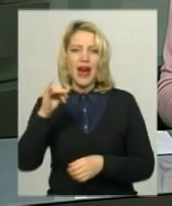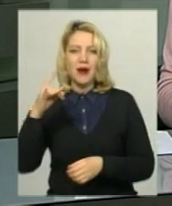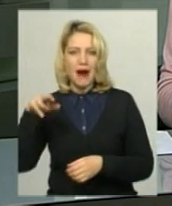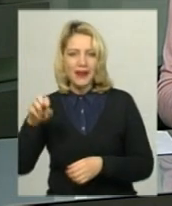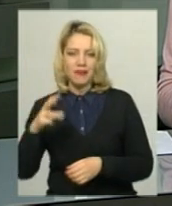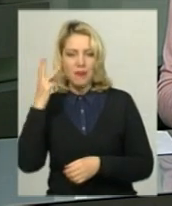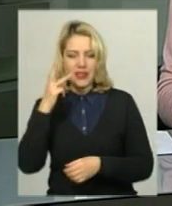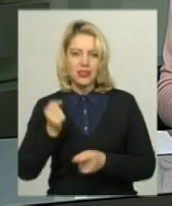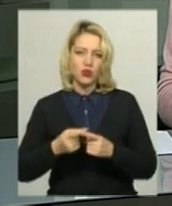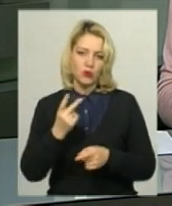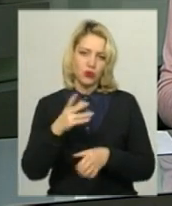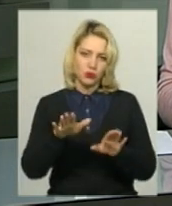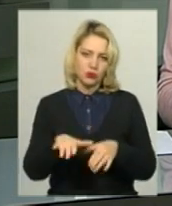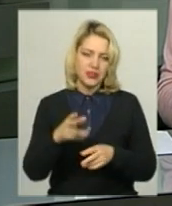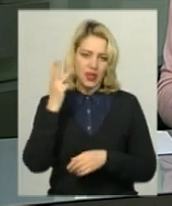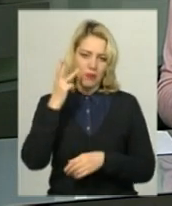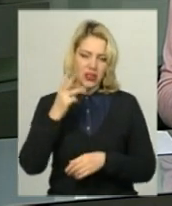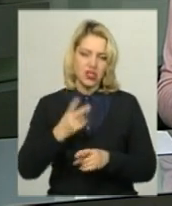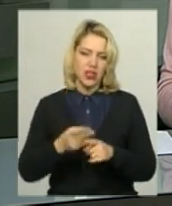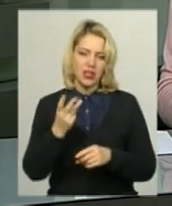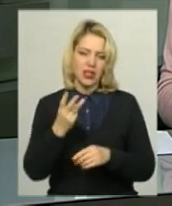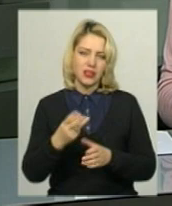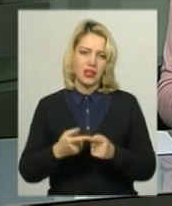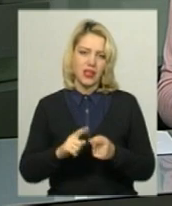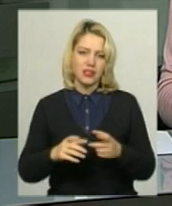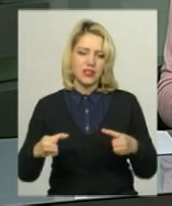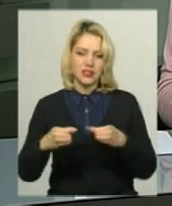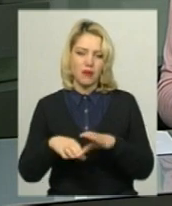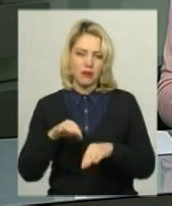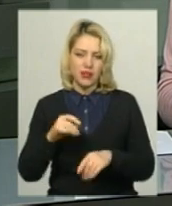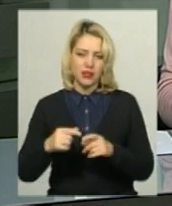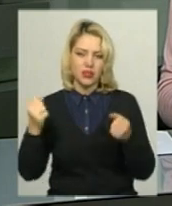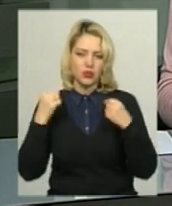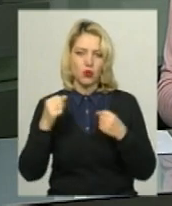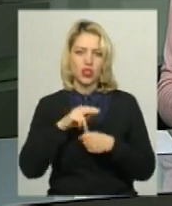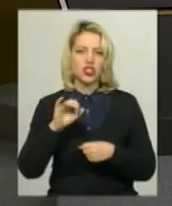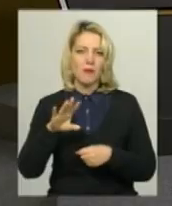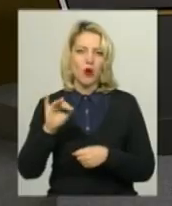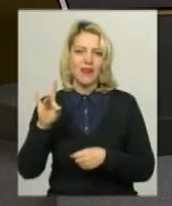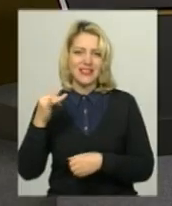на другому місці кам'янчани, на третьому збірна ветеранів спорту Чемеровецького району.